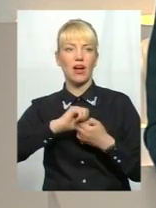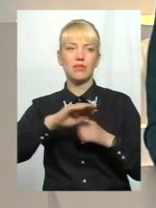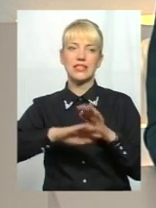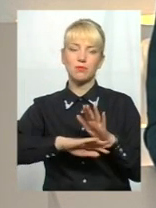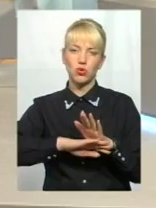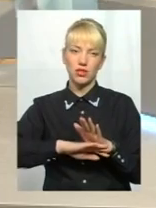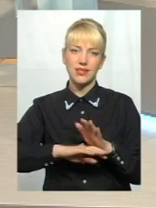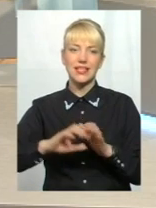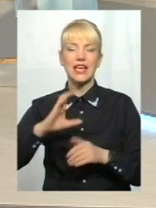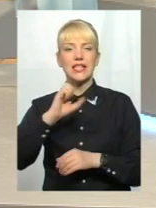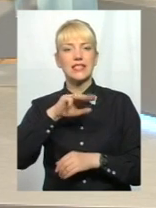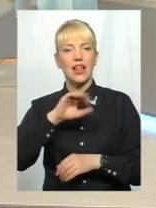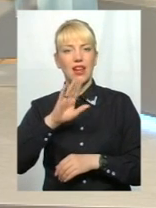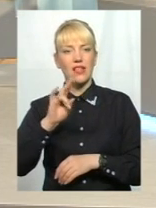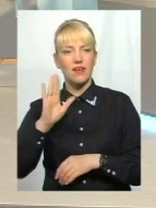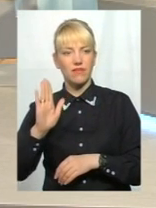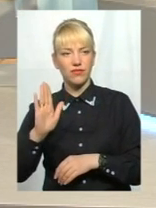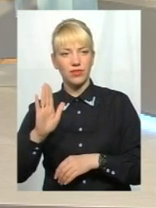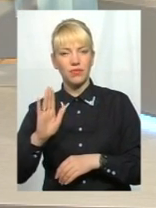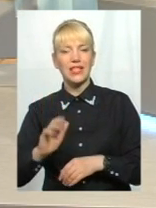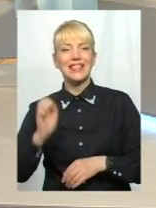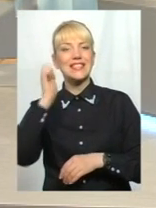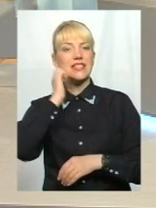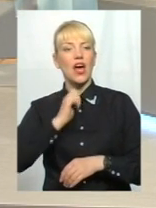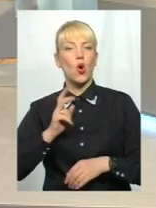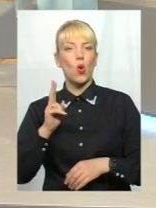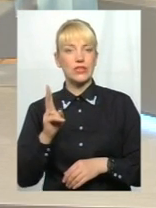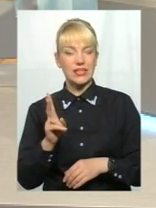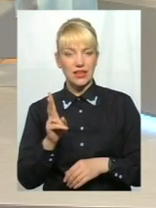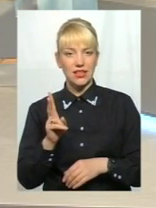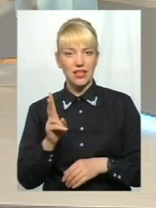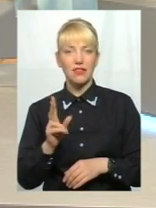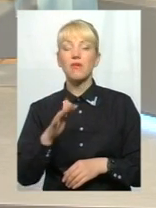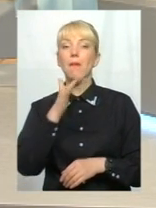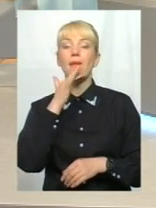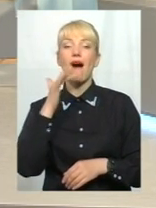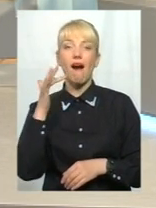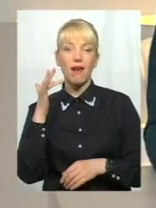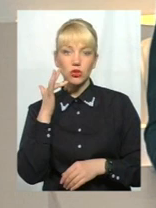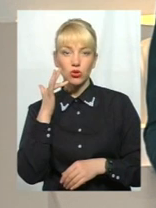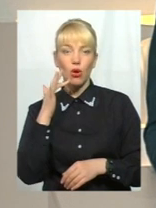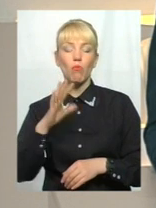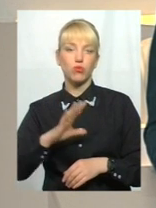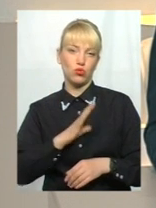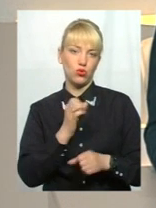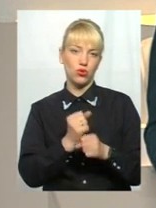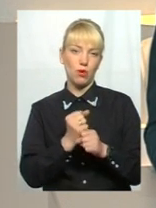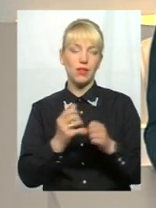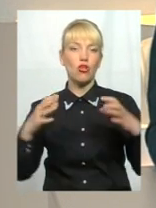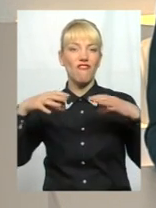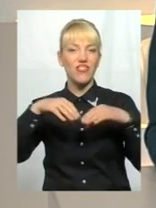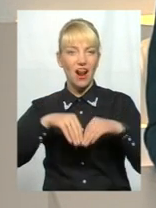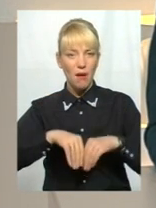-Подільський, і Сатанів, і Старокостянтинів, багато було зроблено в рамках